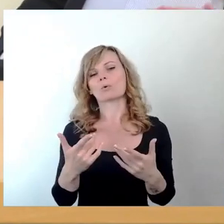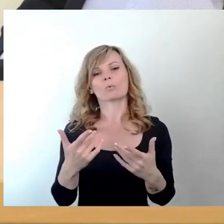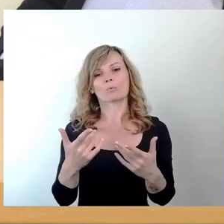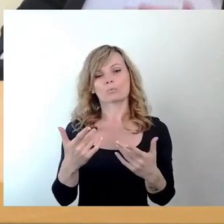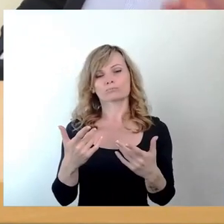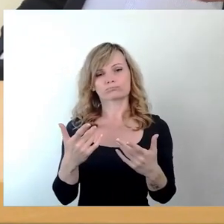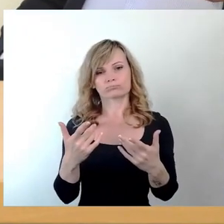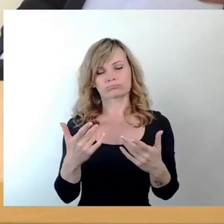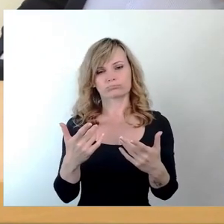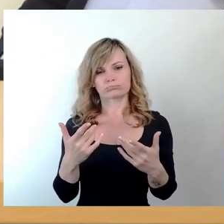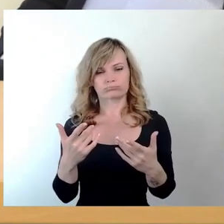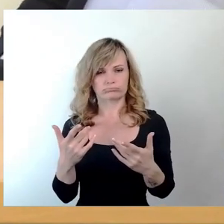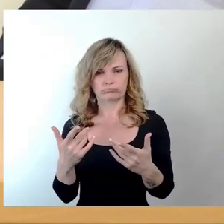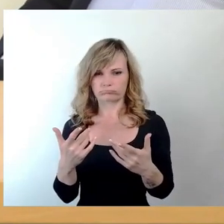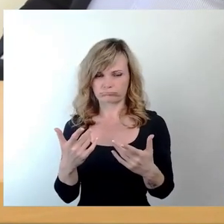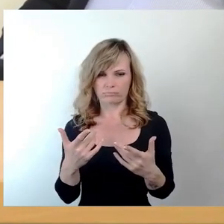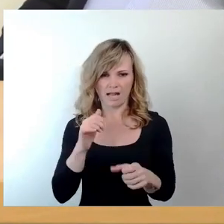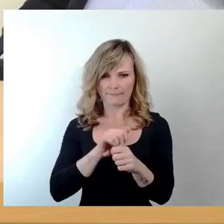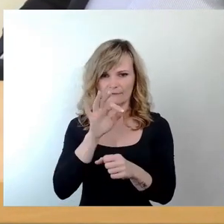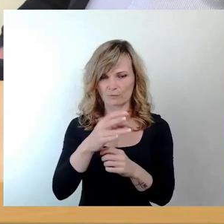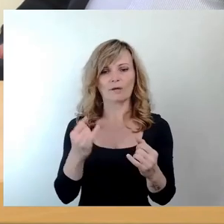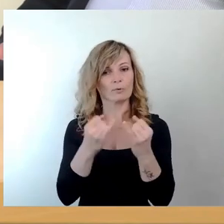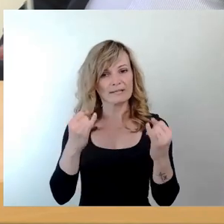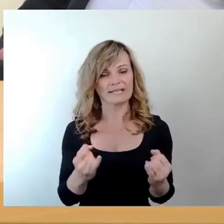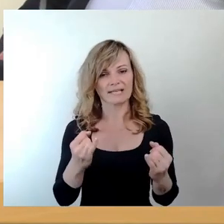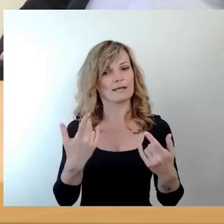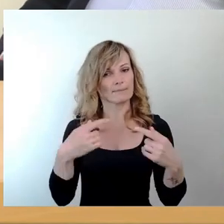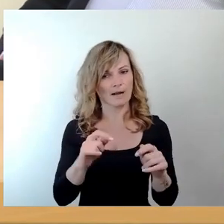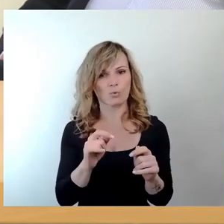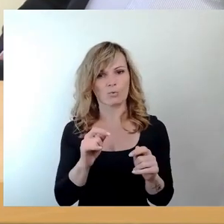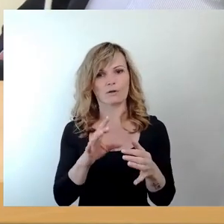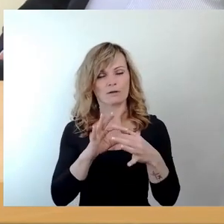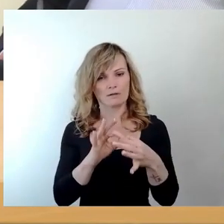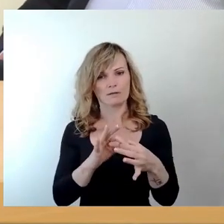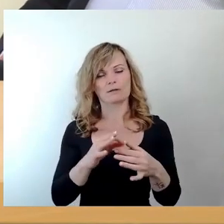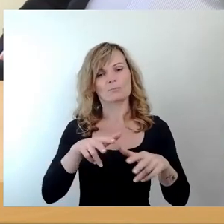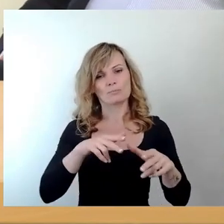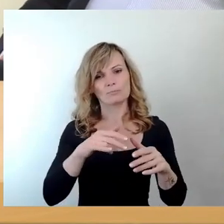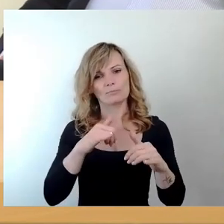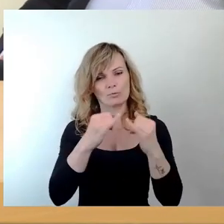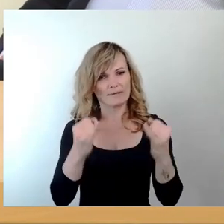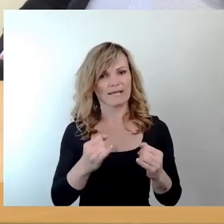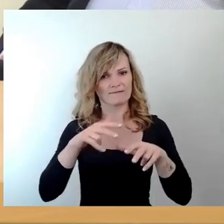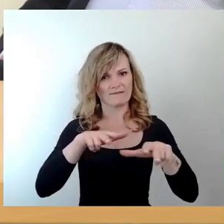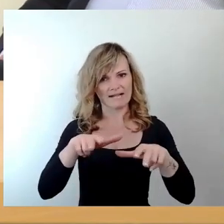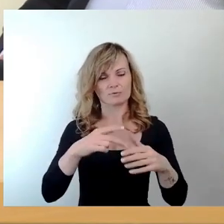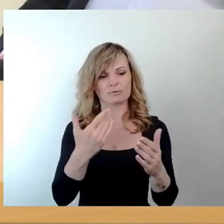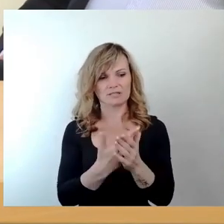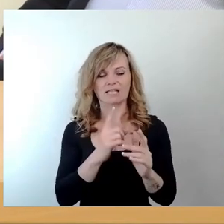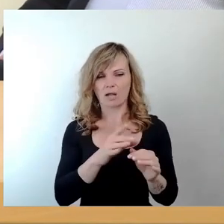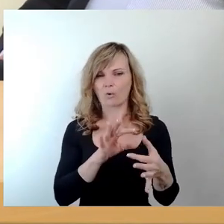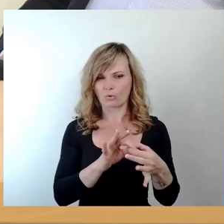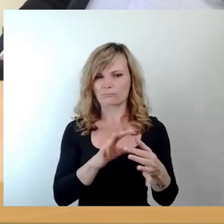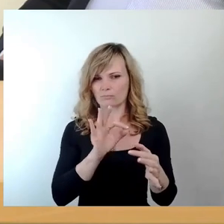großen Teil vom Amt für Immobilien, Bau und Immobilien, Hochbau und Immobilienverwaltung übernommen. Das geht, glaube ich, auch gut. Und in der Tat müssen wir jetzt gucken,